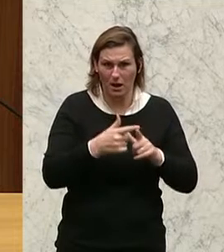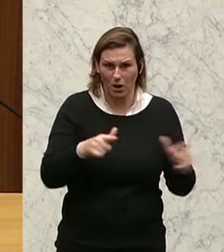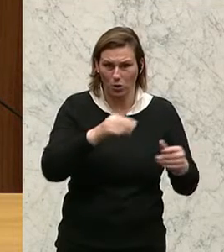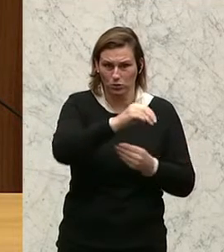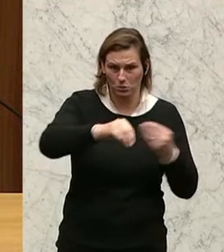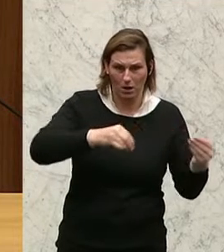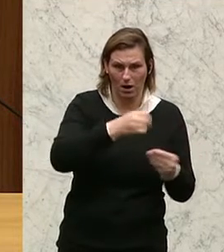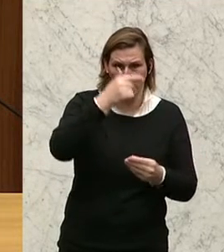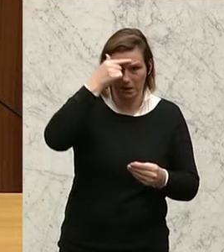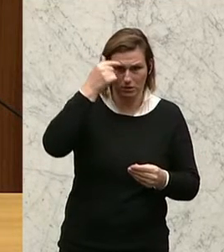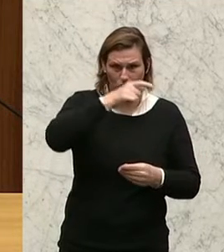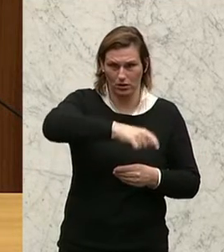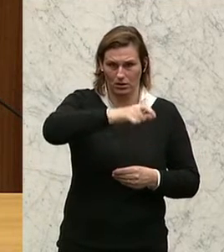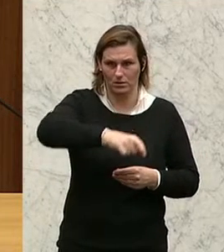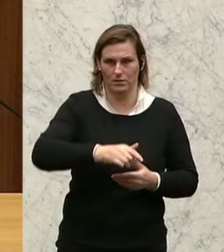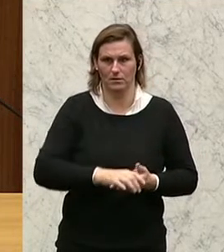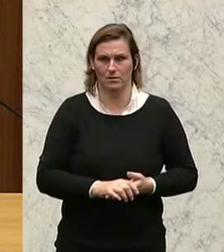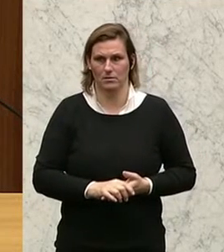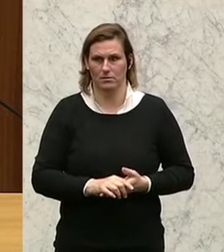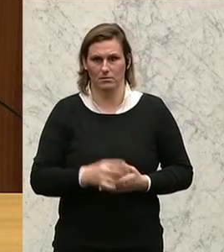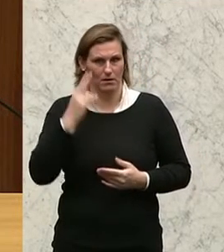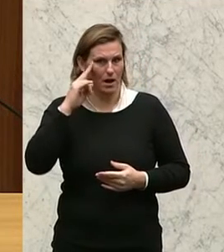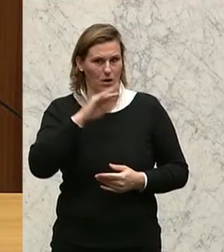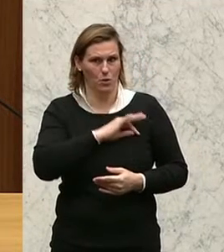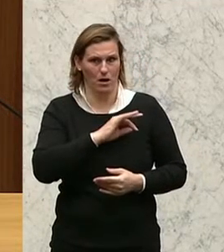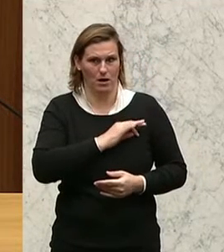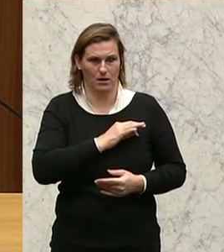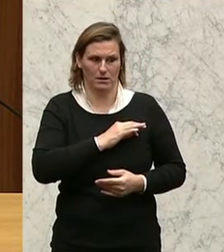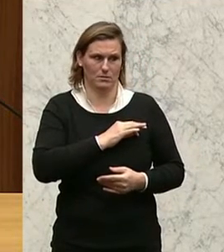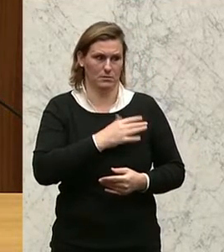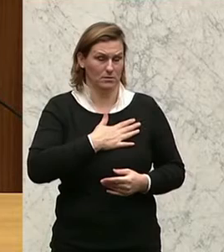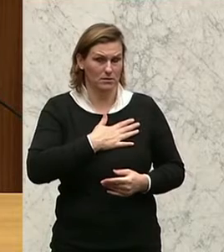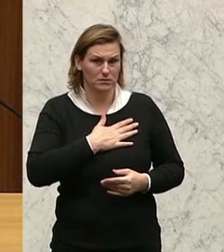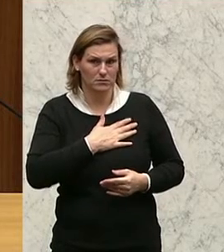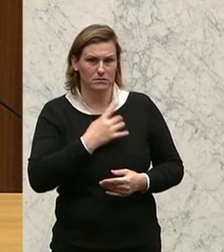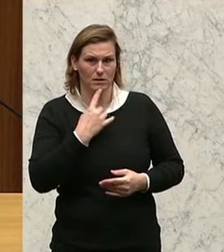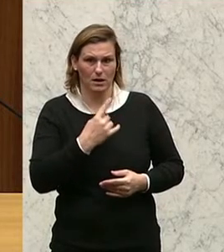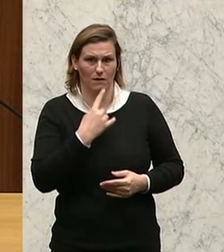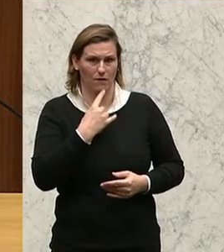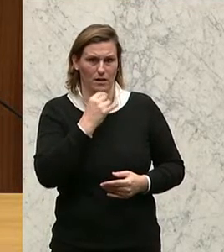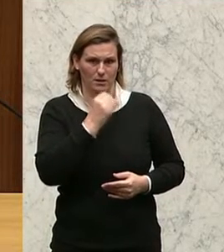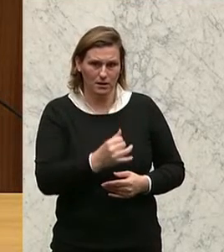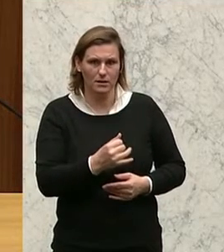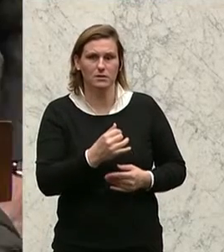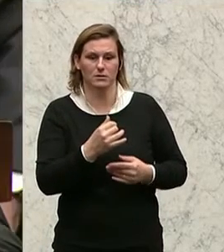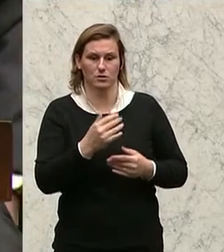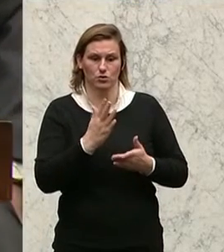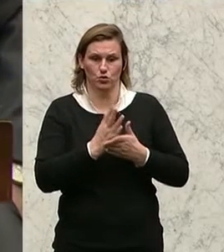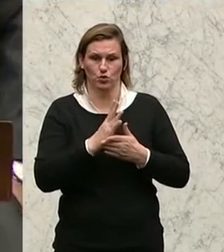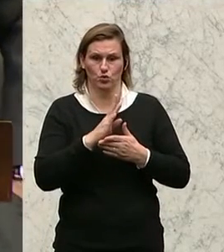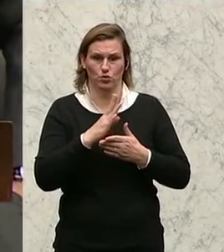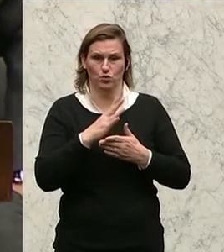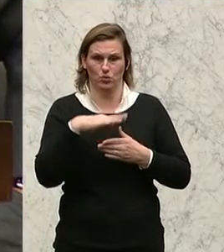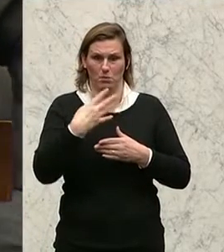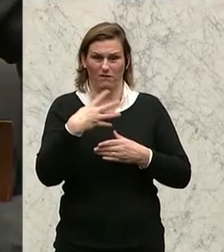diesen Menschen umgegangen wird, Herr Kollege, die seit 40 Jahren oder mehr in